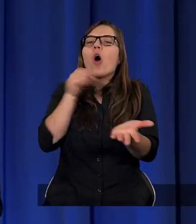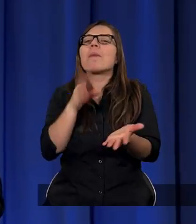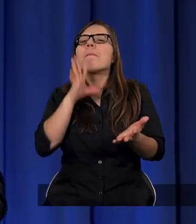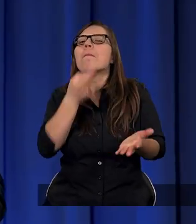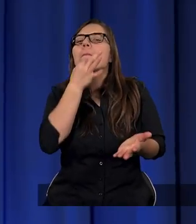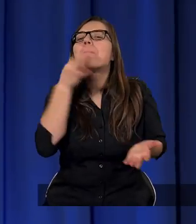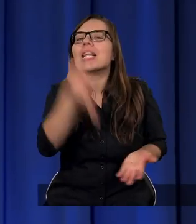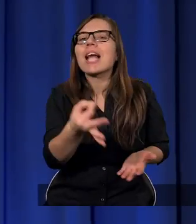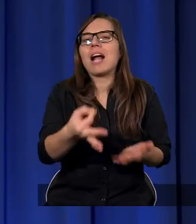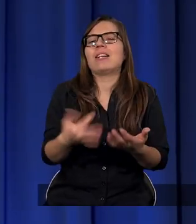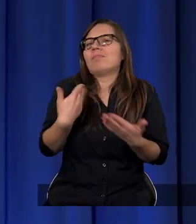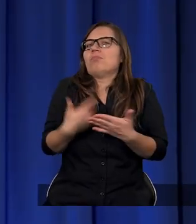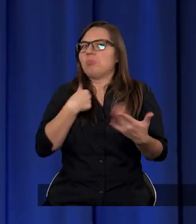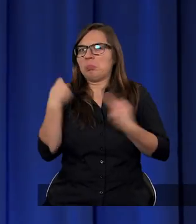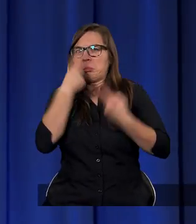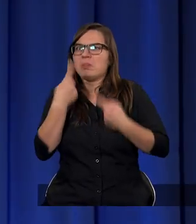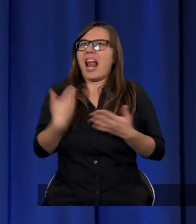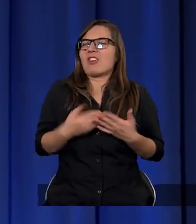Zastanowiłem, dlaczego tak jest?